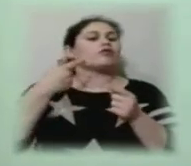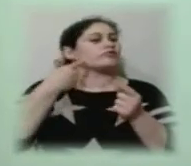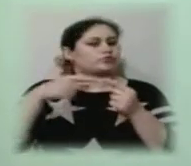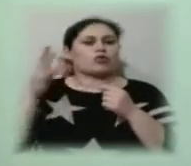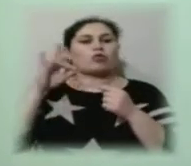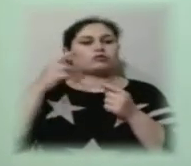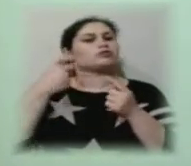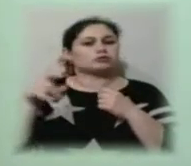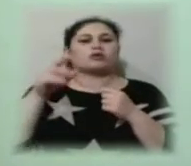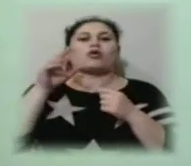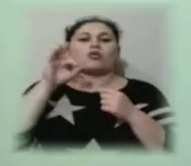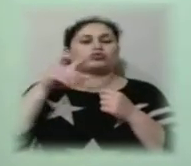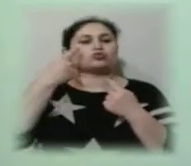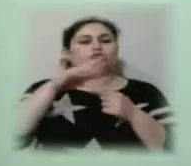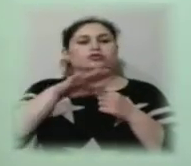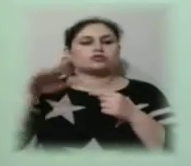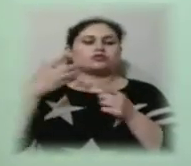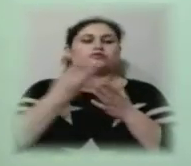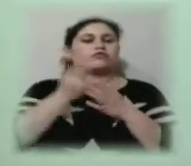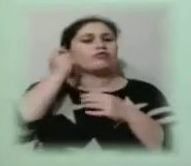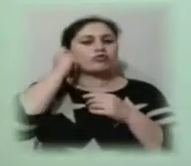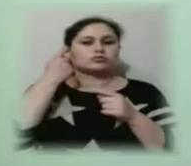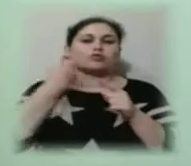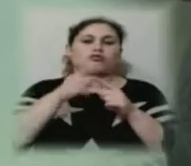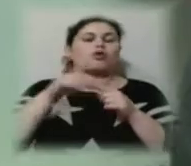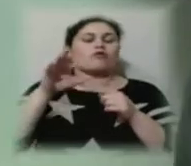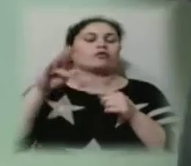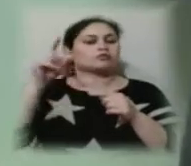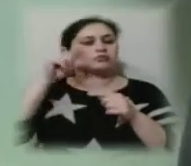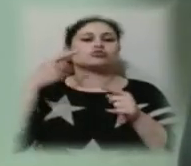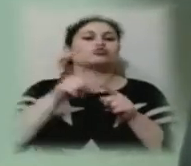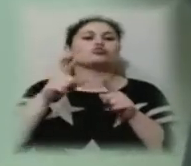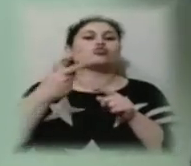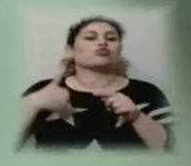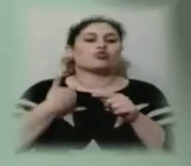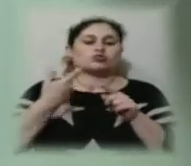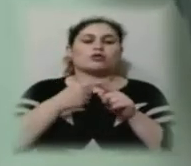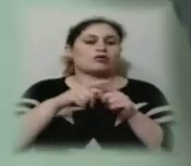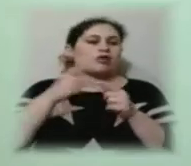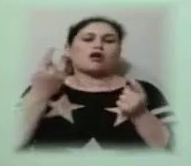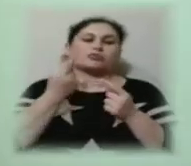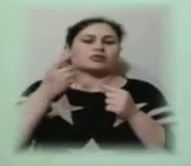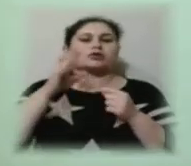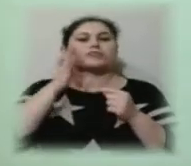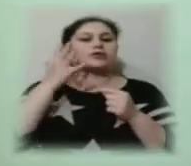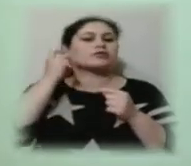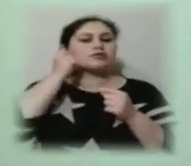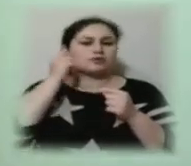багатьох дітей її віку тим, що вона точно знає, чого вона хоче. Зазвичай п'ятирічні діти роблять те, що їм